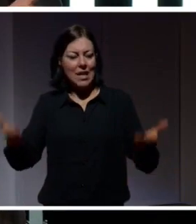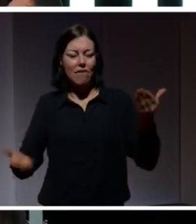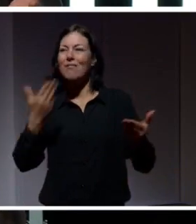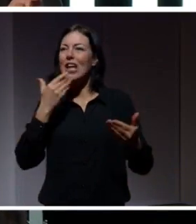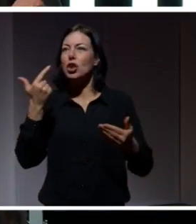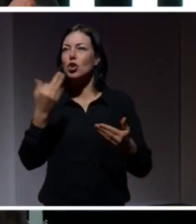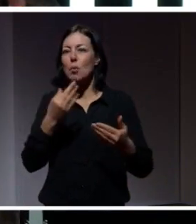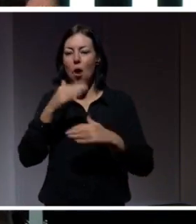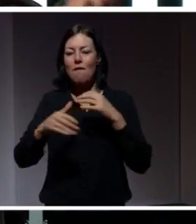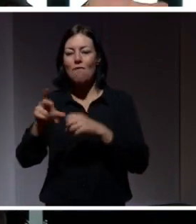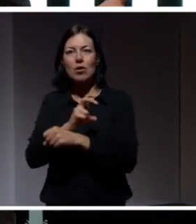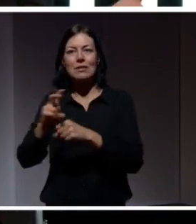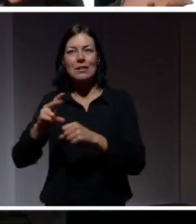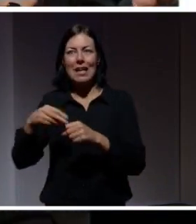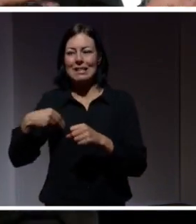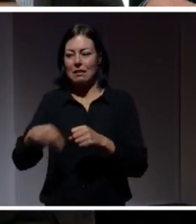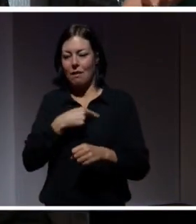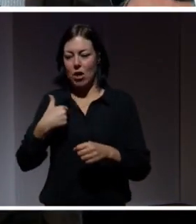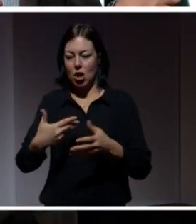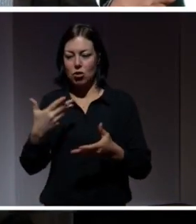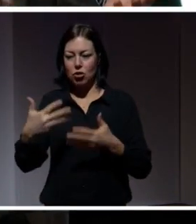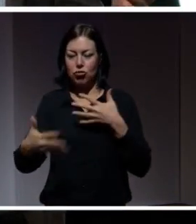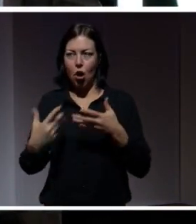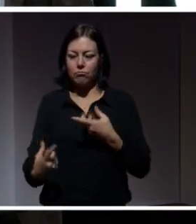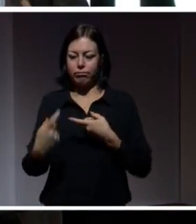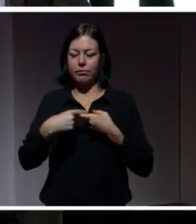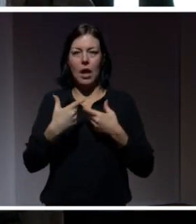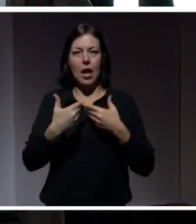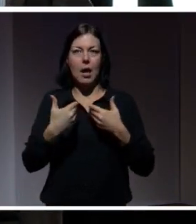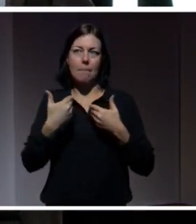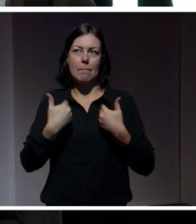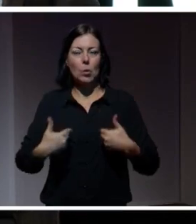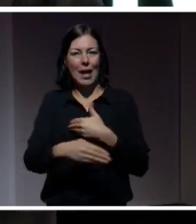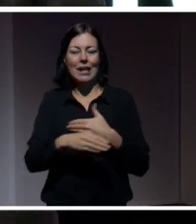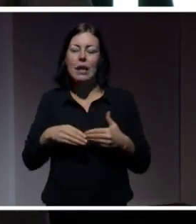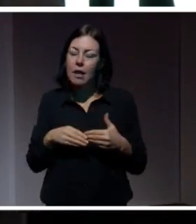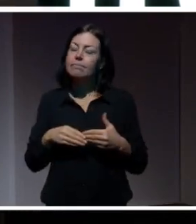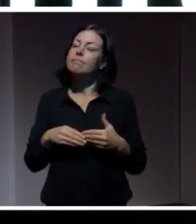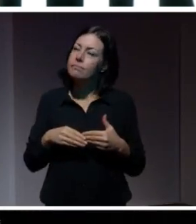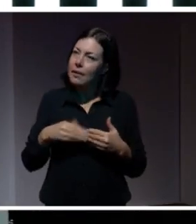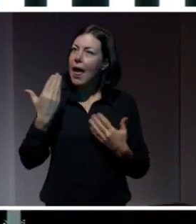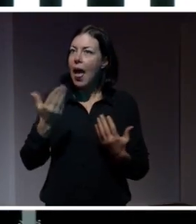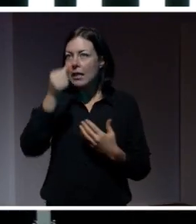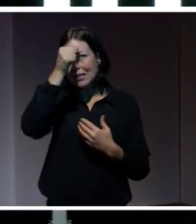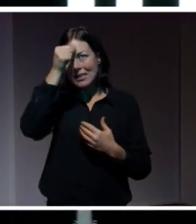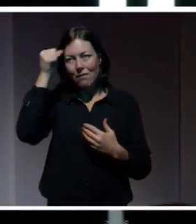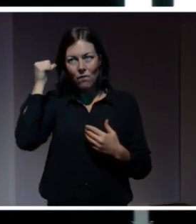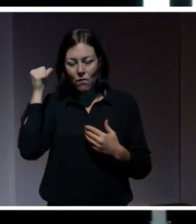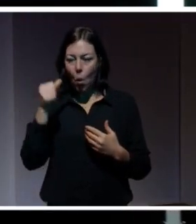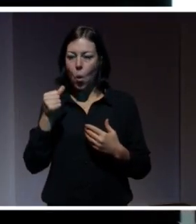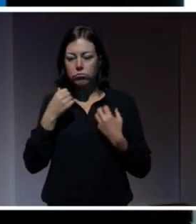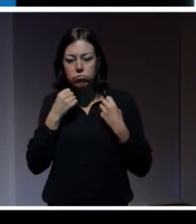övervakningsinsatser vi gör med hänsyn till integritet. Det verkar vara svårt att bedriva den typen av jämförelser.